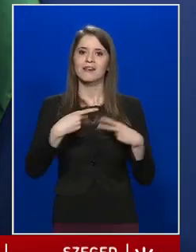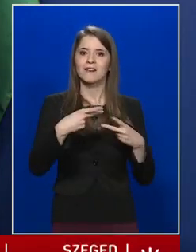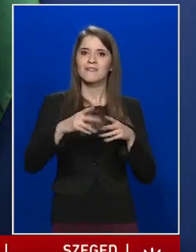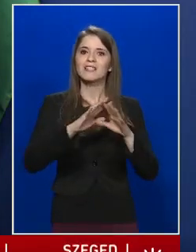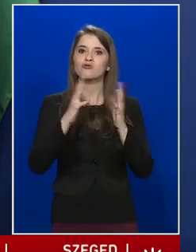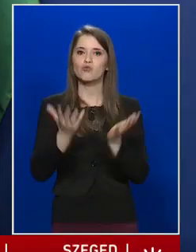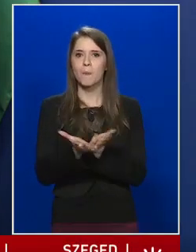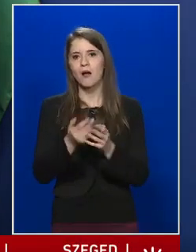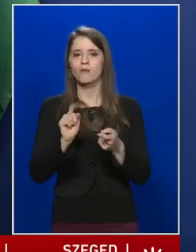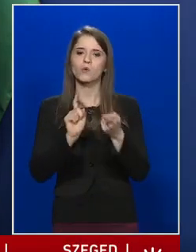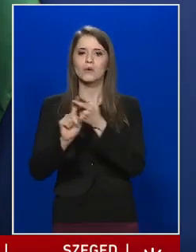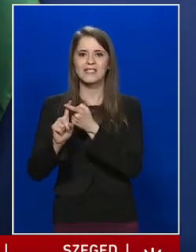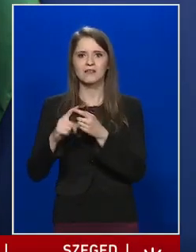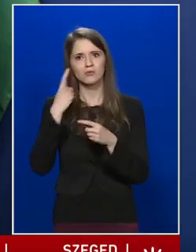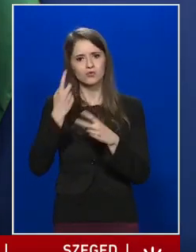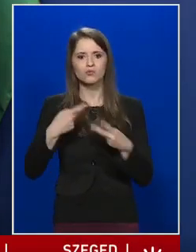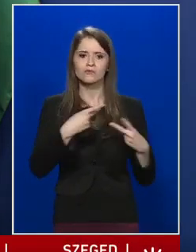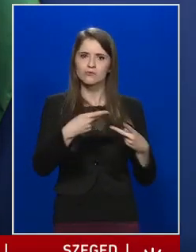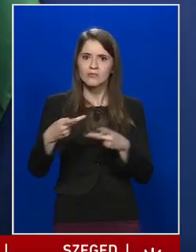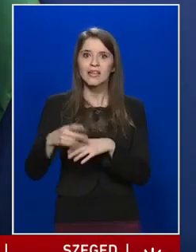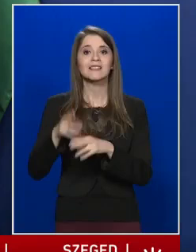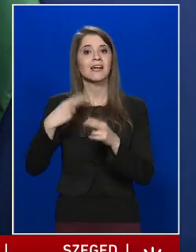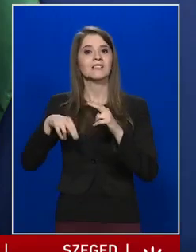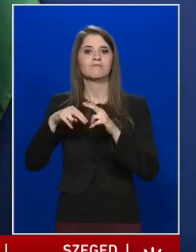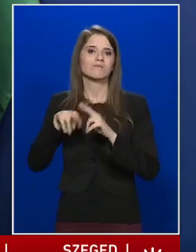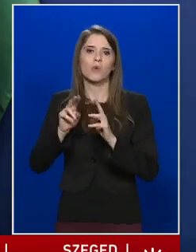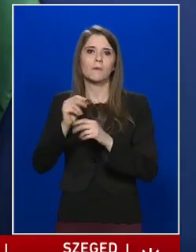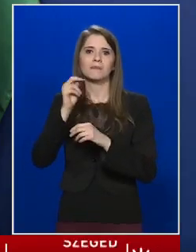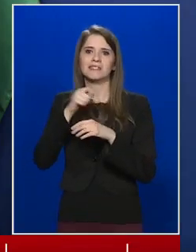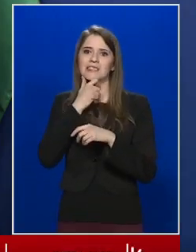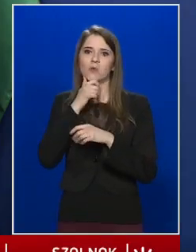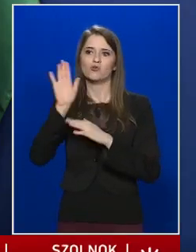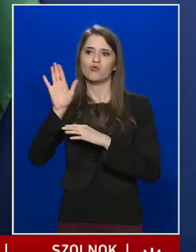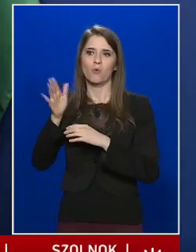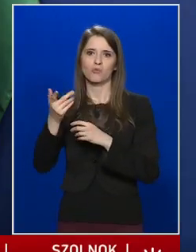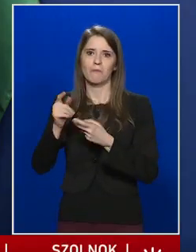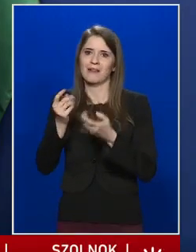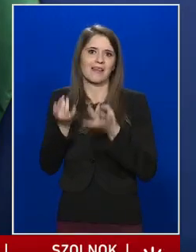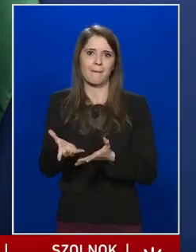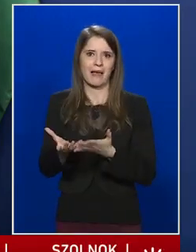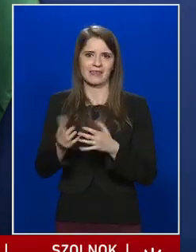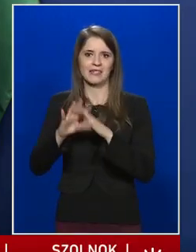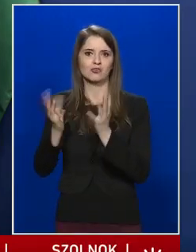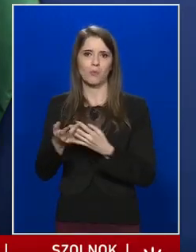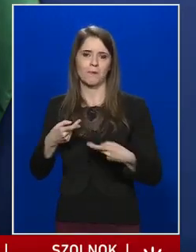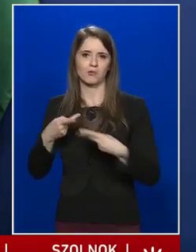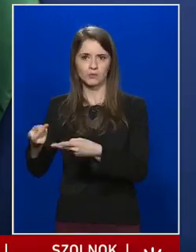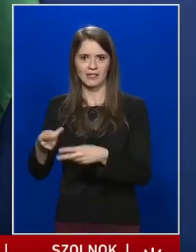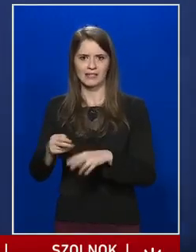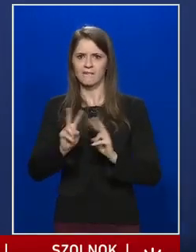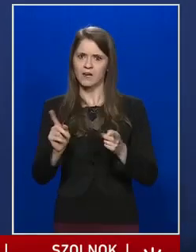beteghozzátartozónak, több idősek otthonában nem engedik ezt. Van erre vonatkozó tiltás?